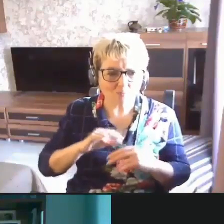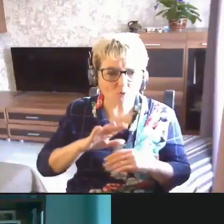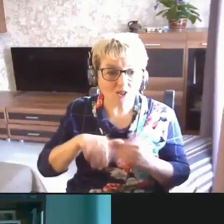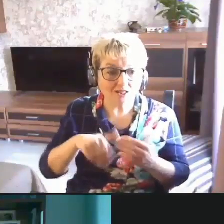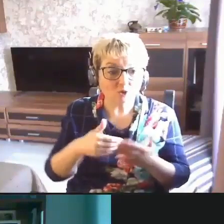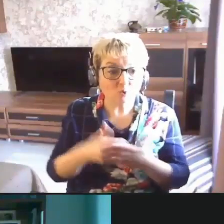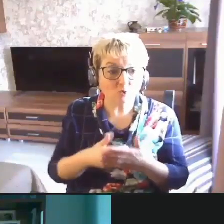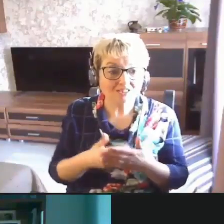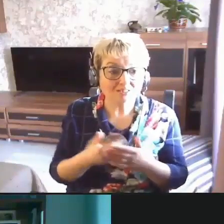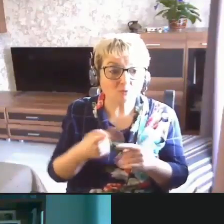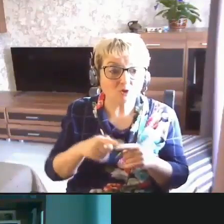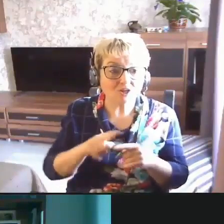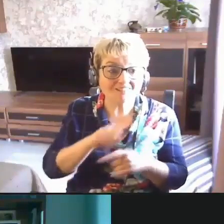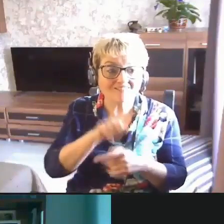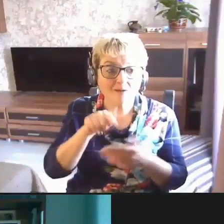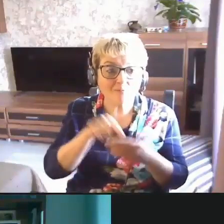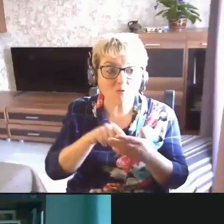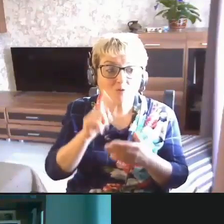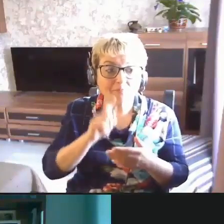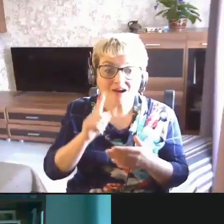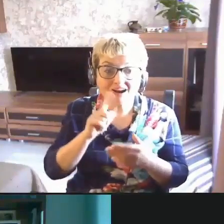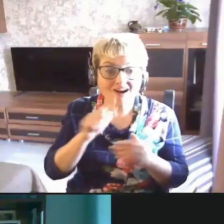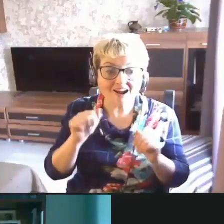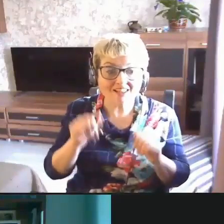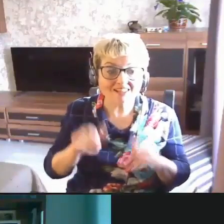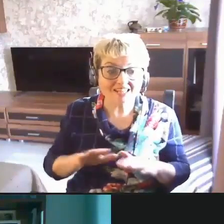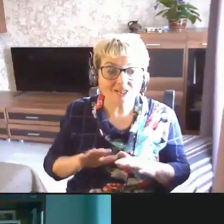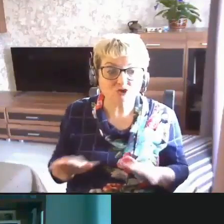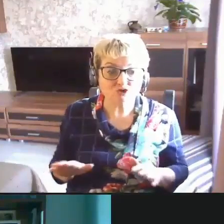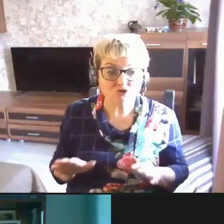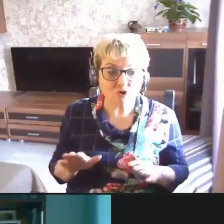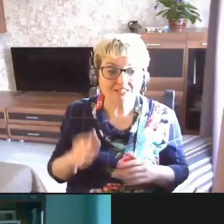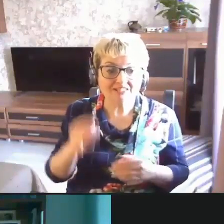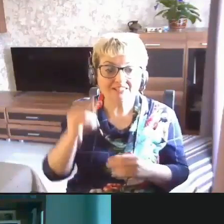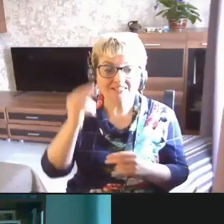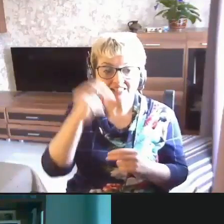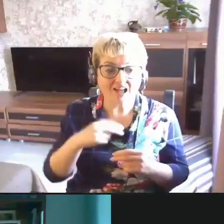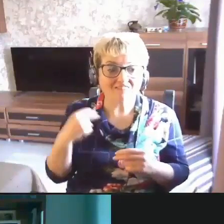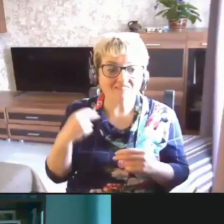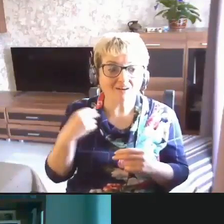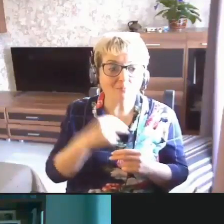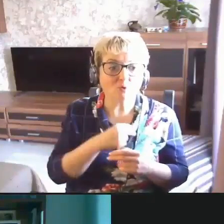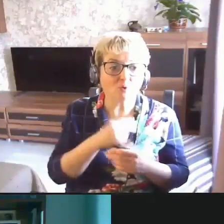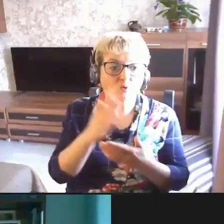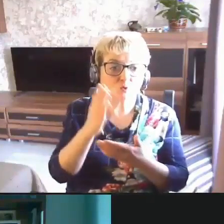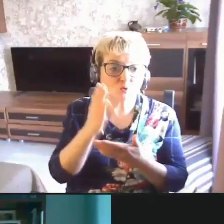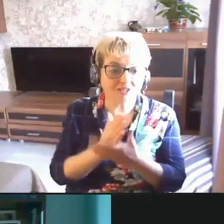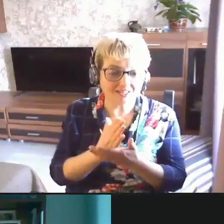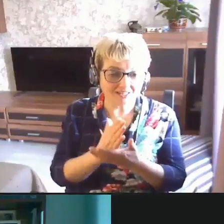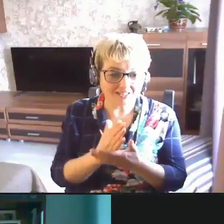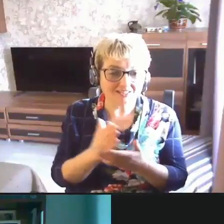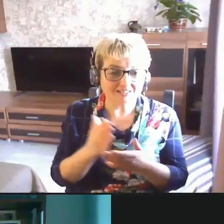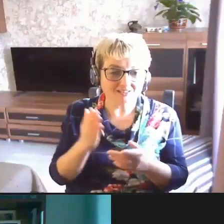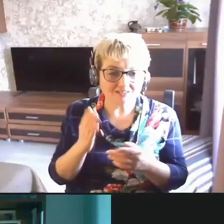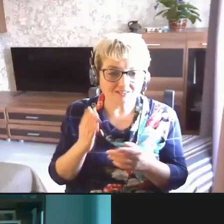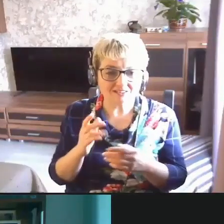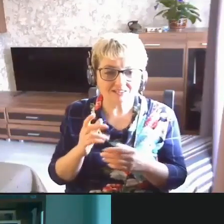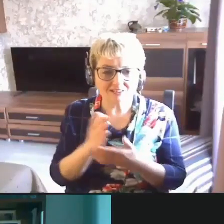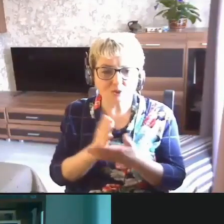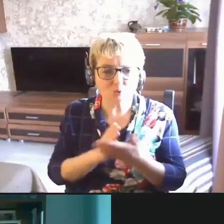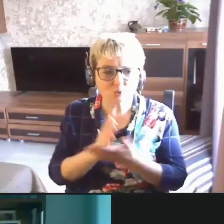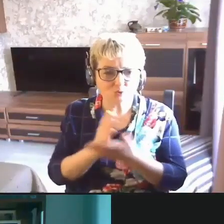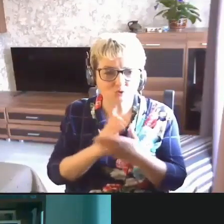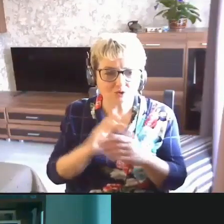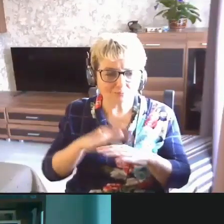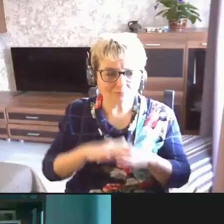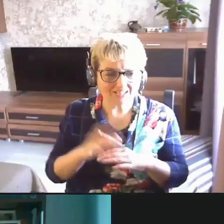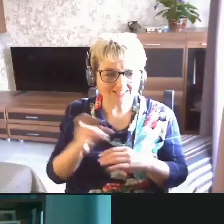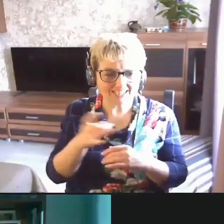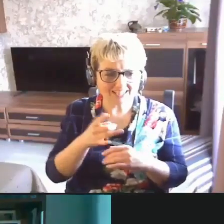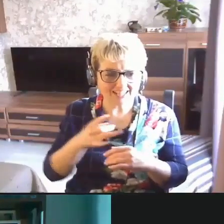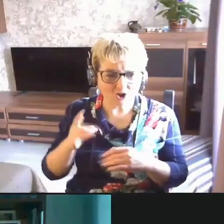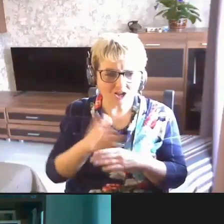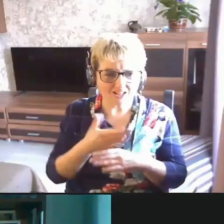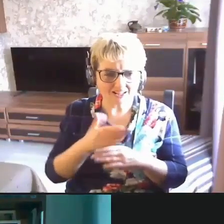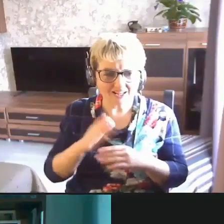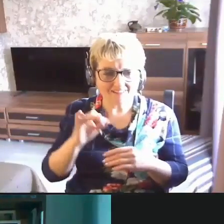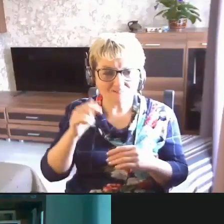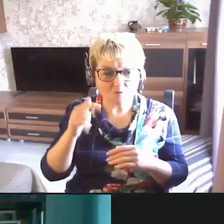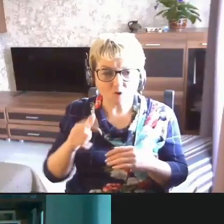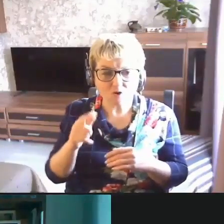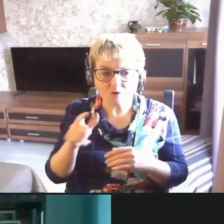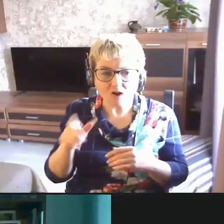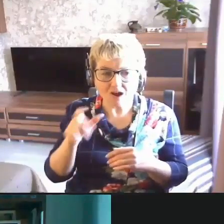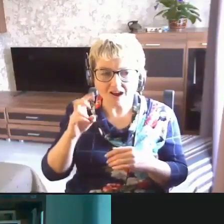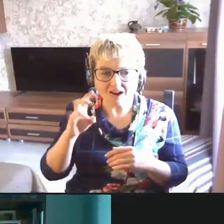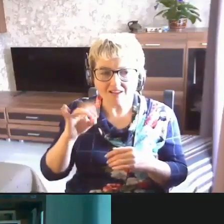до сих пор этот вопрос пока не решен. Слава Богу, есть действительные службы на базе регионального соединения ВОК,